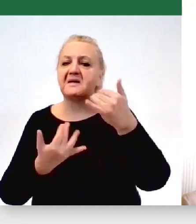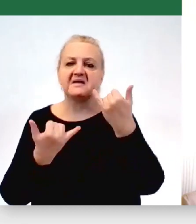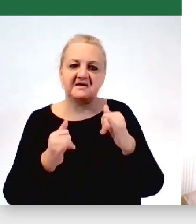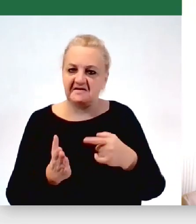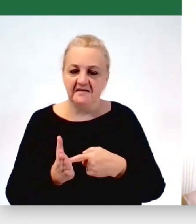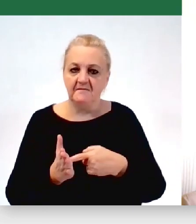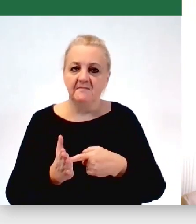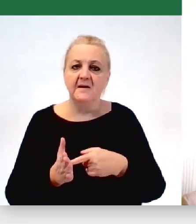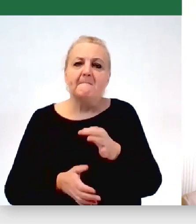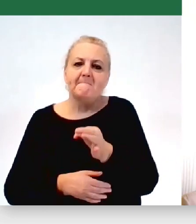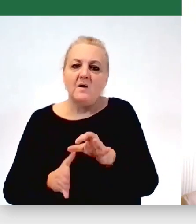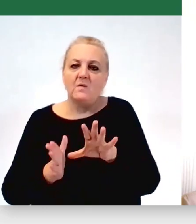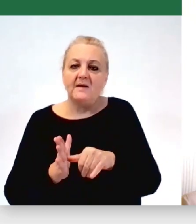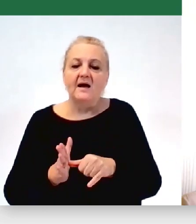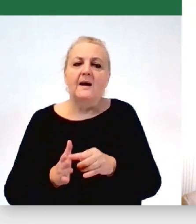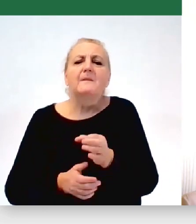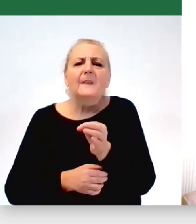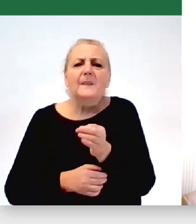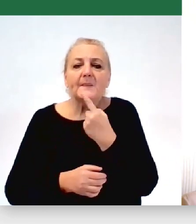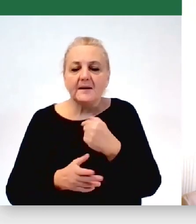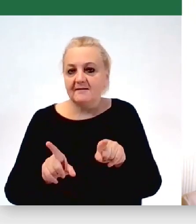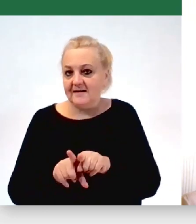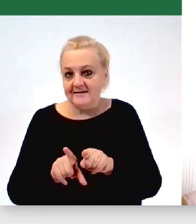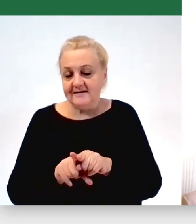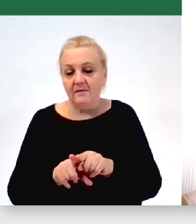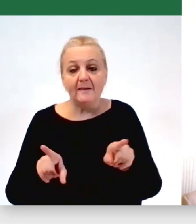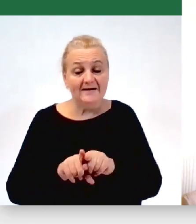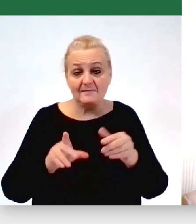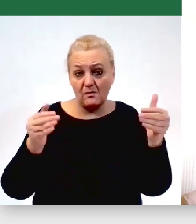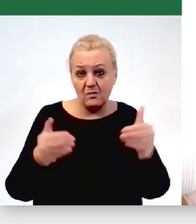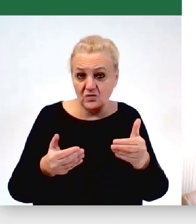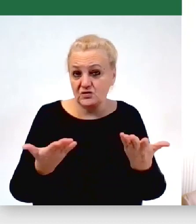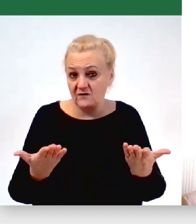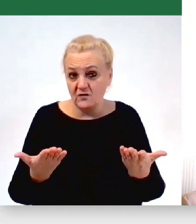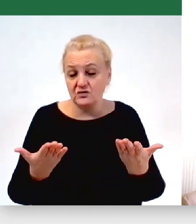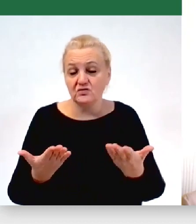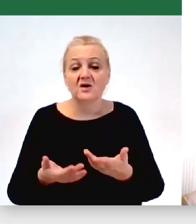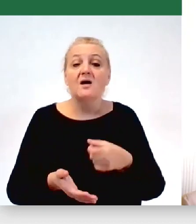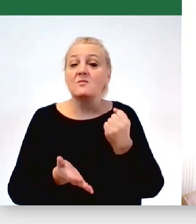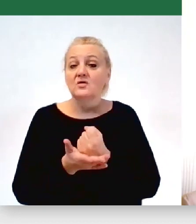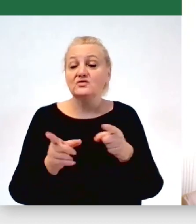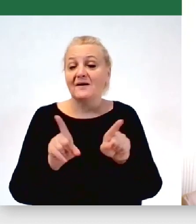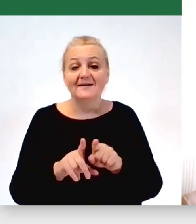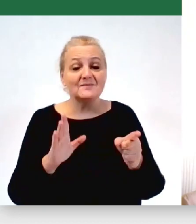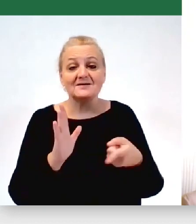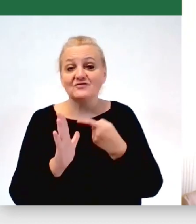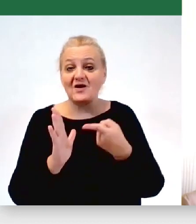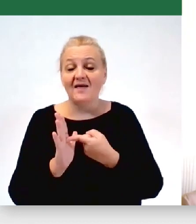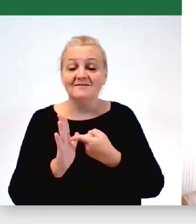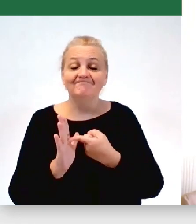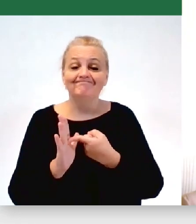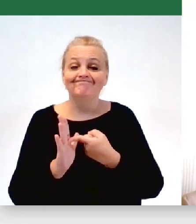perspektywie małych miejscowości czy maleńkich, zresztą nawet możliwości, tak, nie mówiąc już o tej konieczności, często jednak